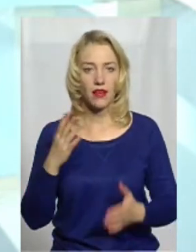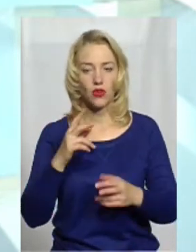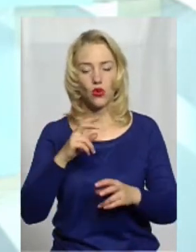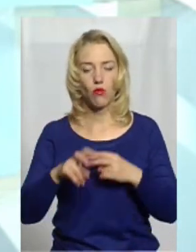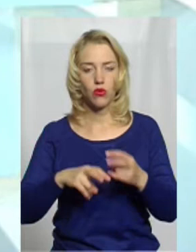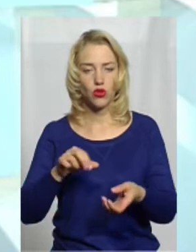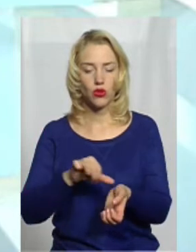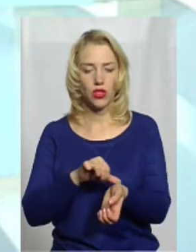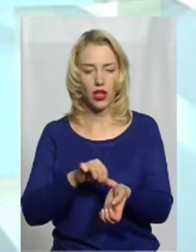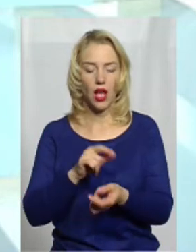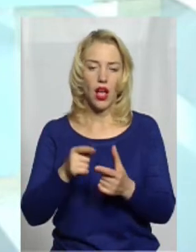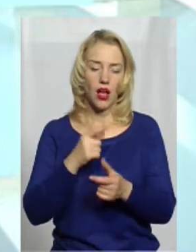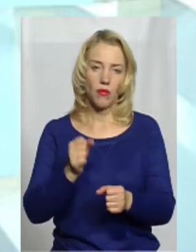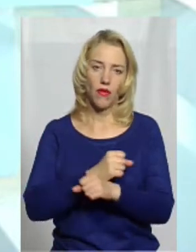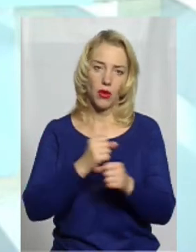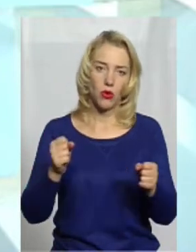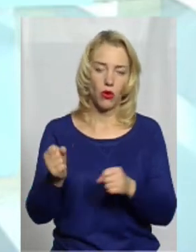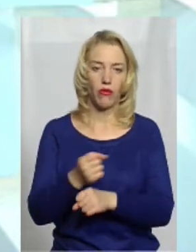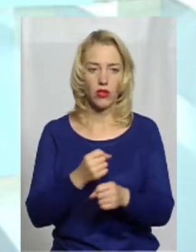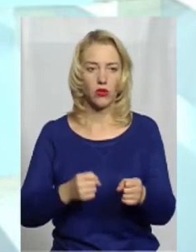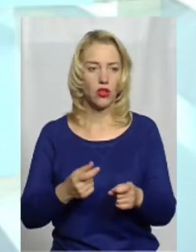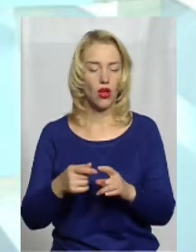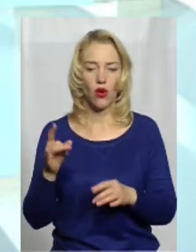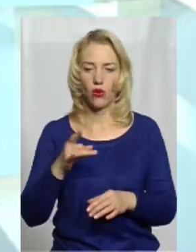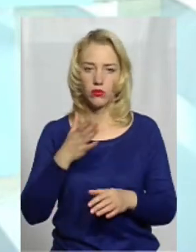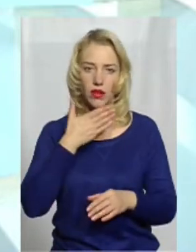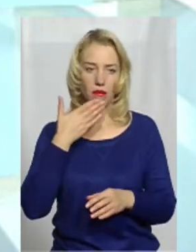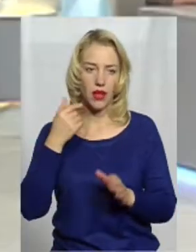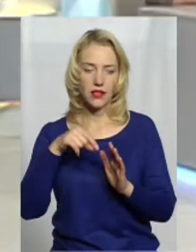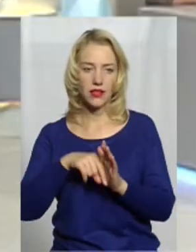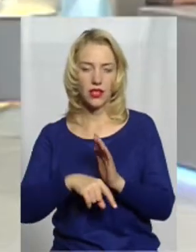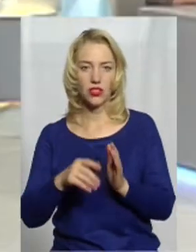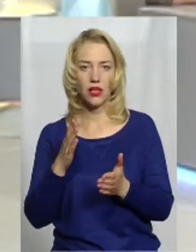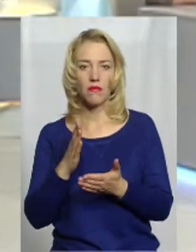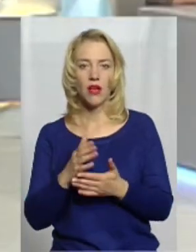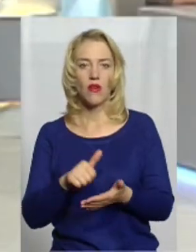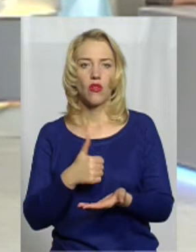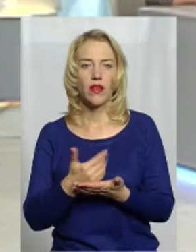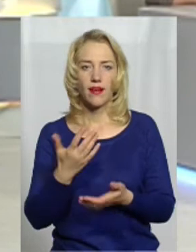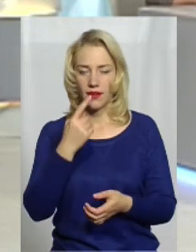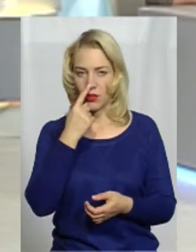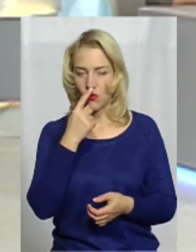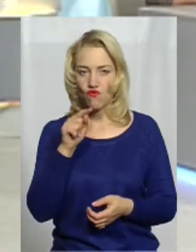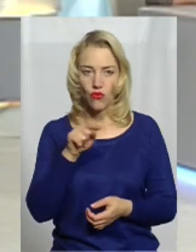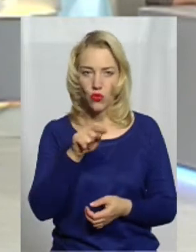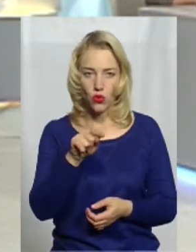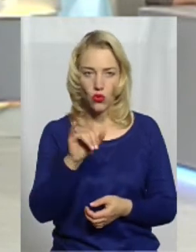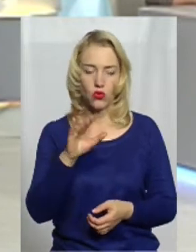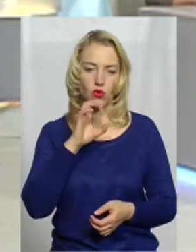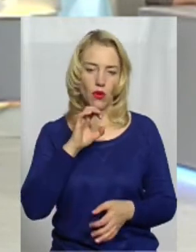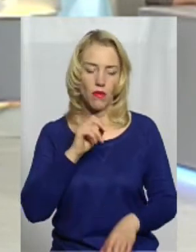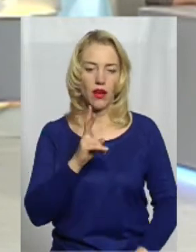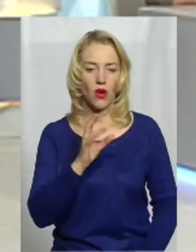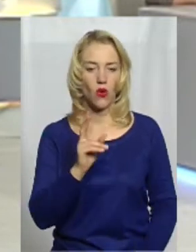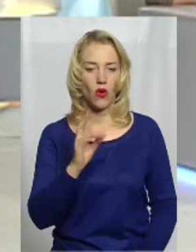або вибухівки та зброя, то тут розмір вже не має значення, тут головне, який нюх у собаки. Це може бути і кокер-спаніель,